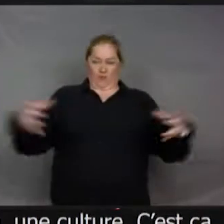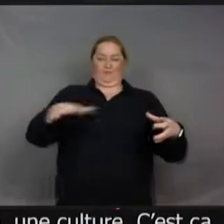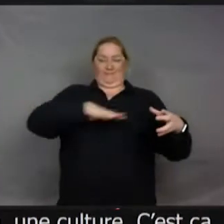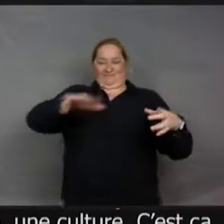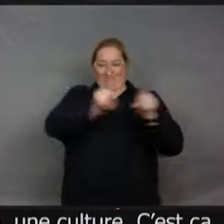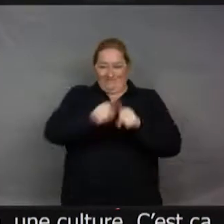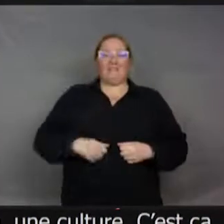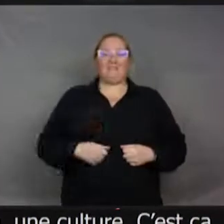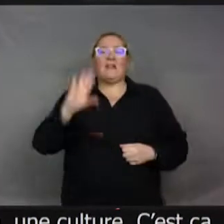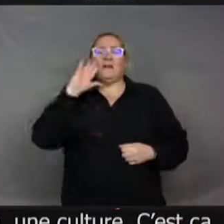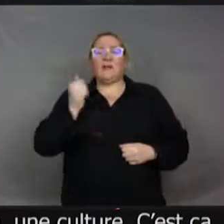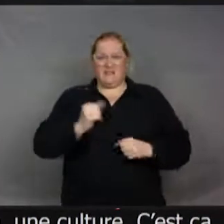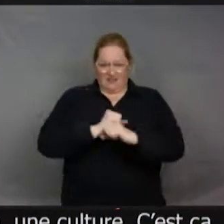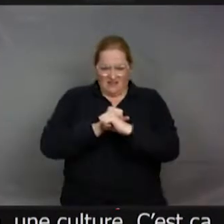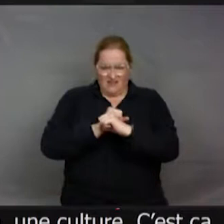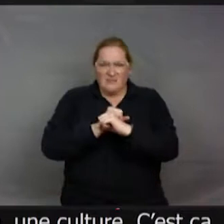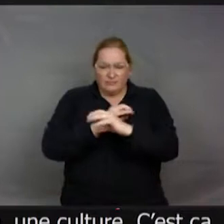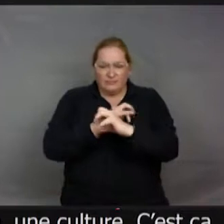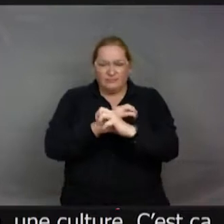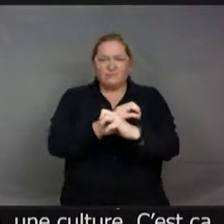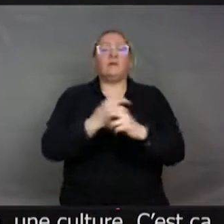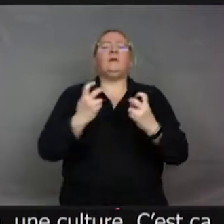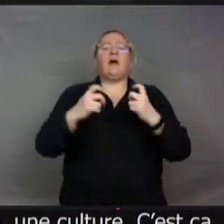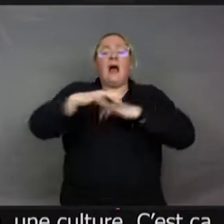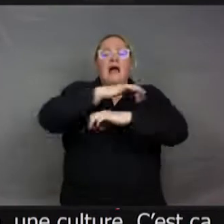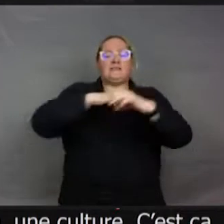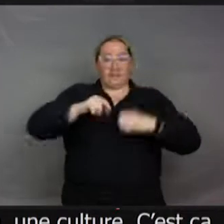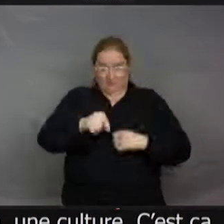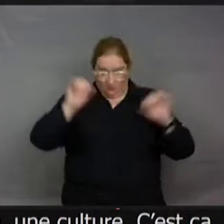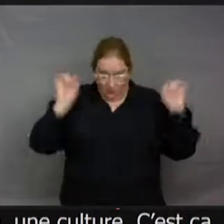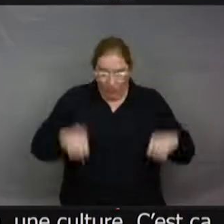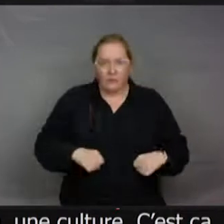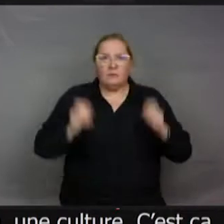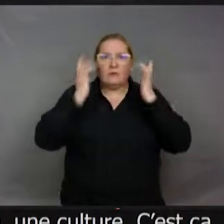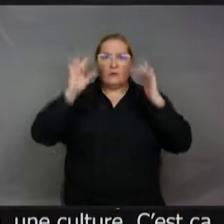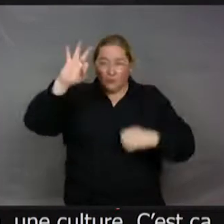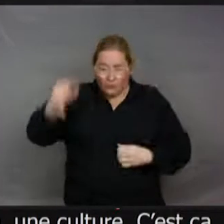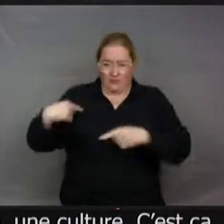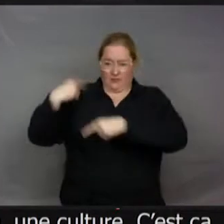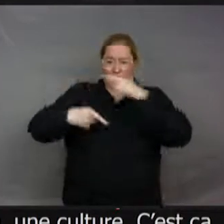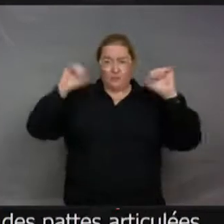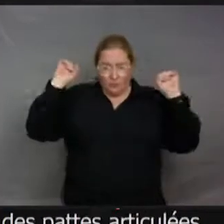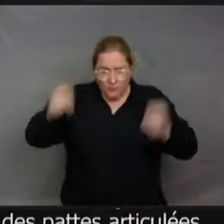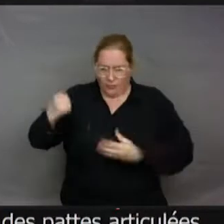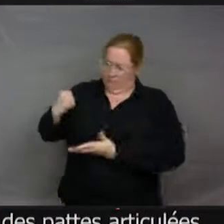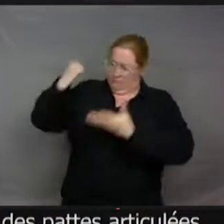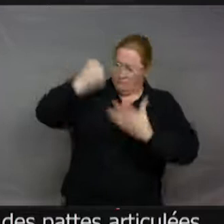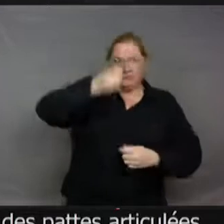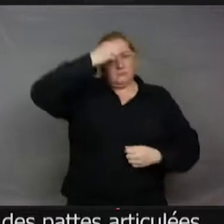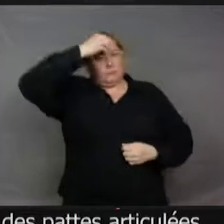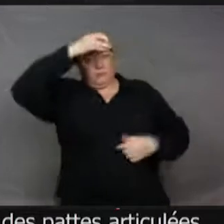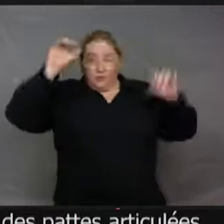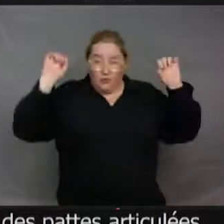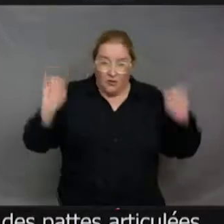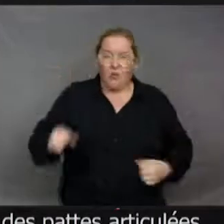arthropodes, les petites bêtes qui ont des pâtes articulées comme les insectes. Donc, ça veut dire que les cultures, les traditions, la transmission de savoir, de père